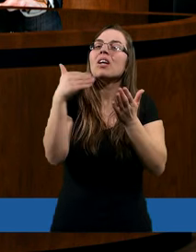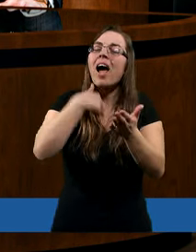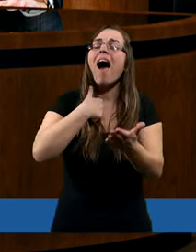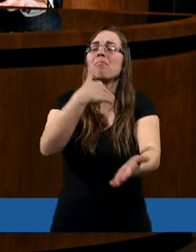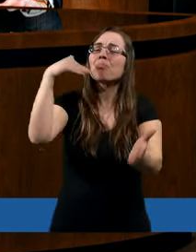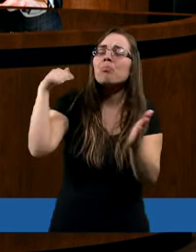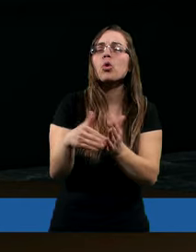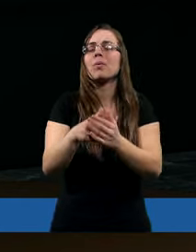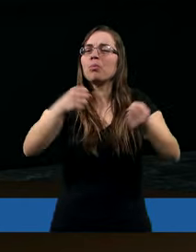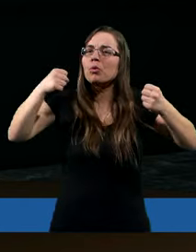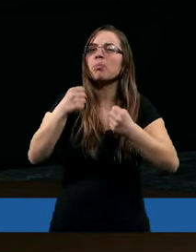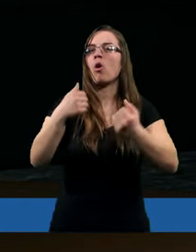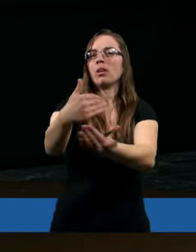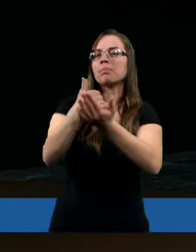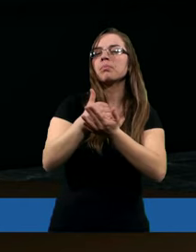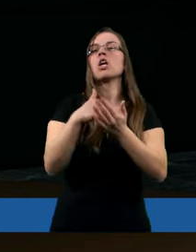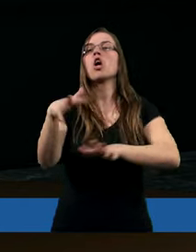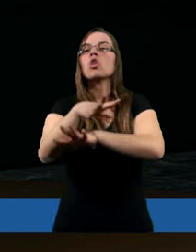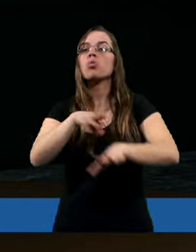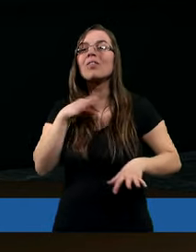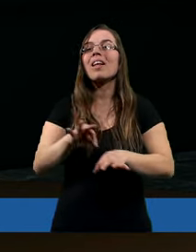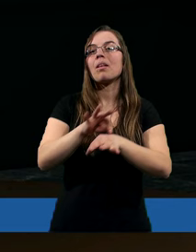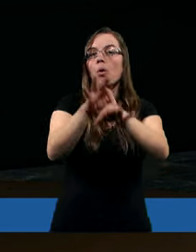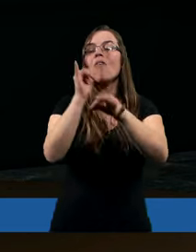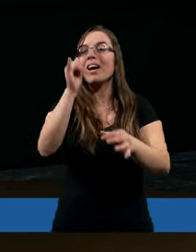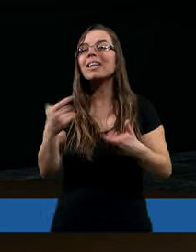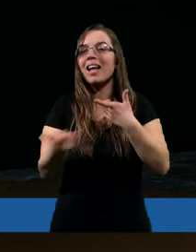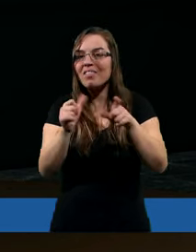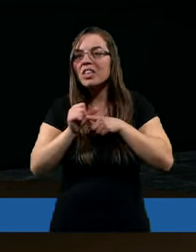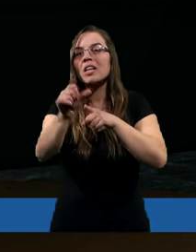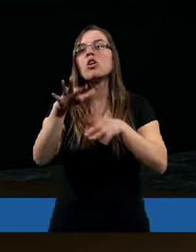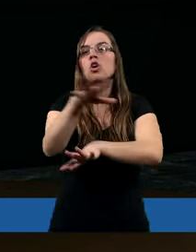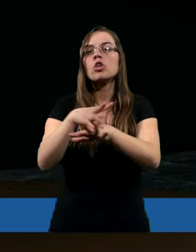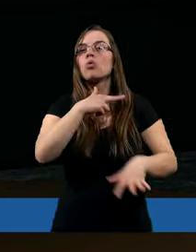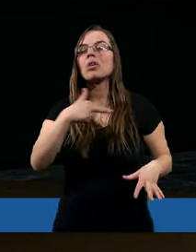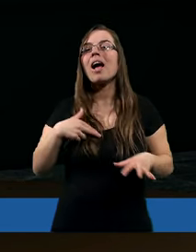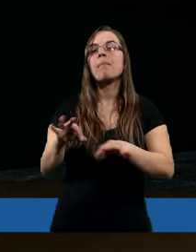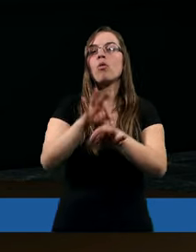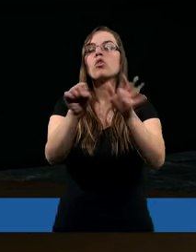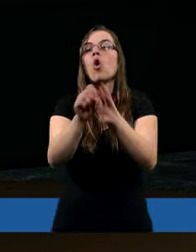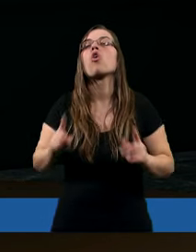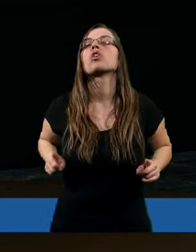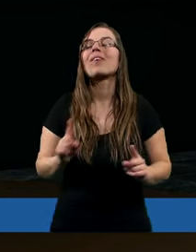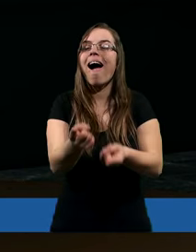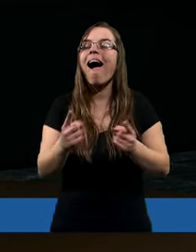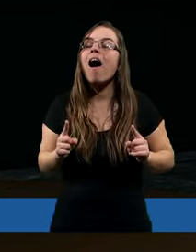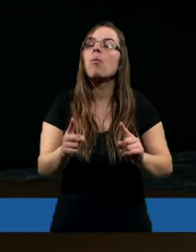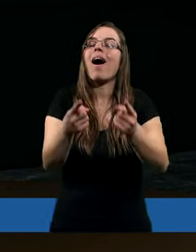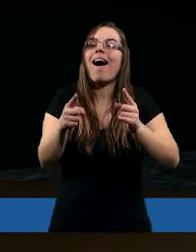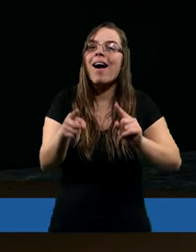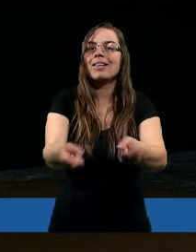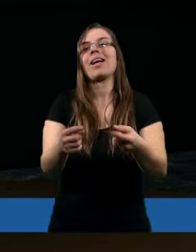Ja tego potrzebuję. Duch Święty nas prowadzi w naszych relacjach z ludźmi. Duch Święty nas prowadzi do działania. Tak?